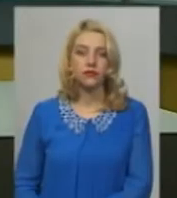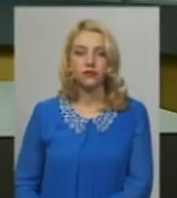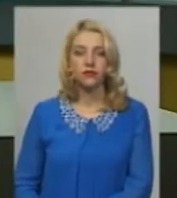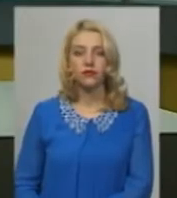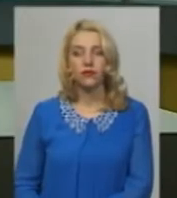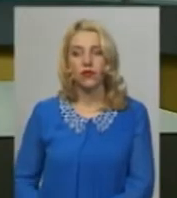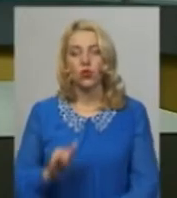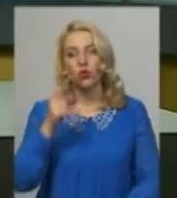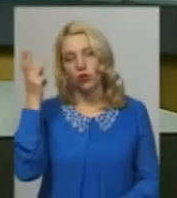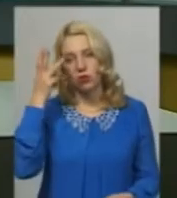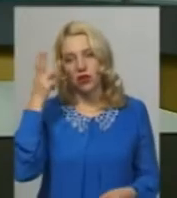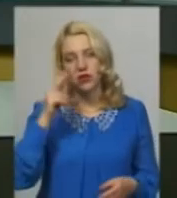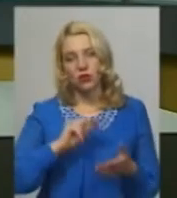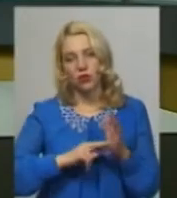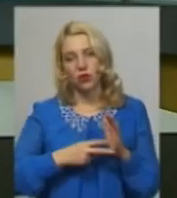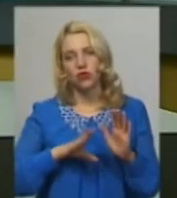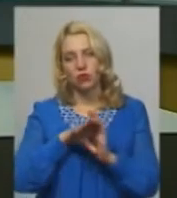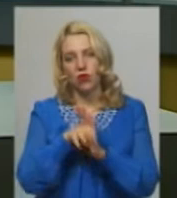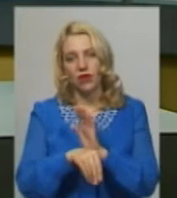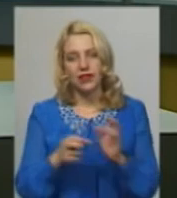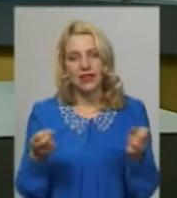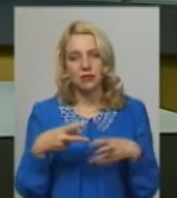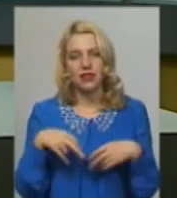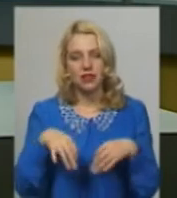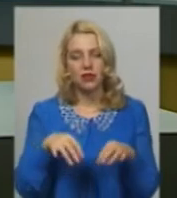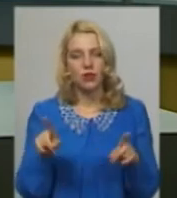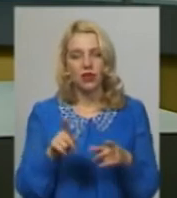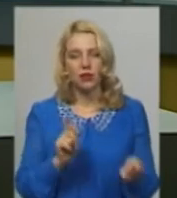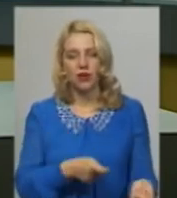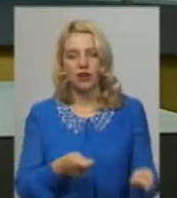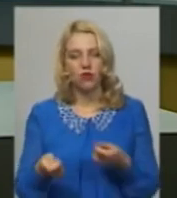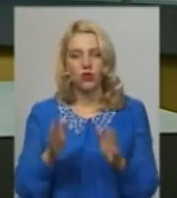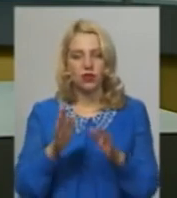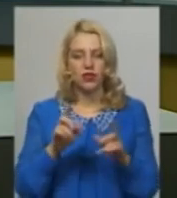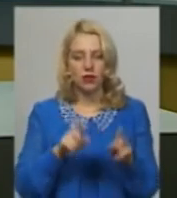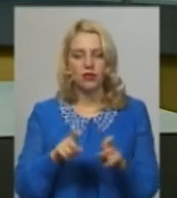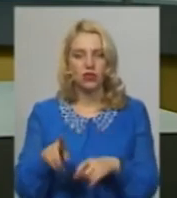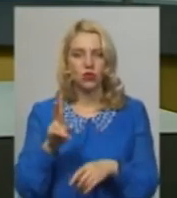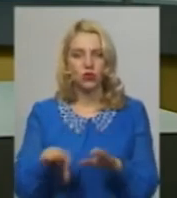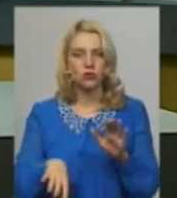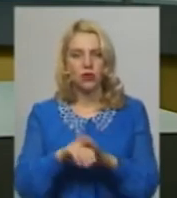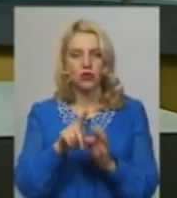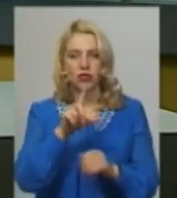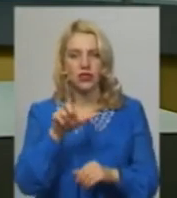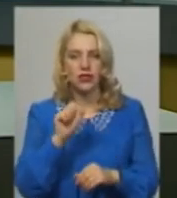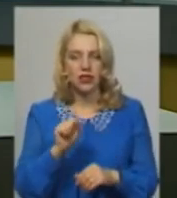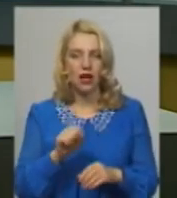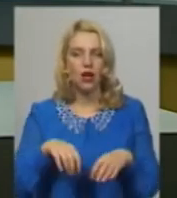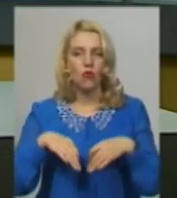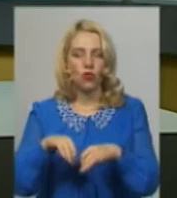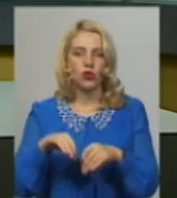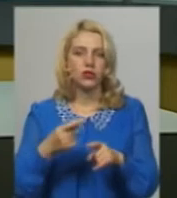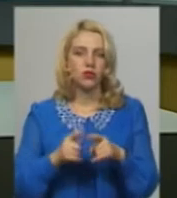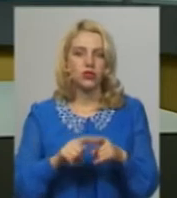У Хмельницькому планують запровадити спецтранспорт, який перевозитиме тільки пасажирів, які сплачують за проїзд. Про це